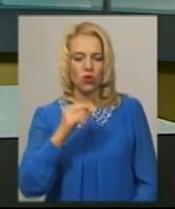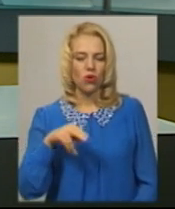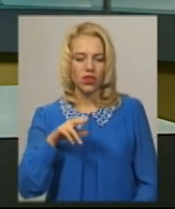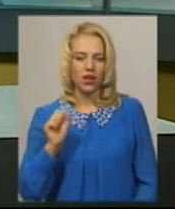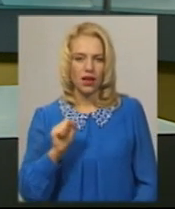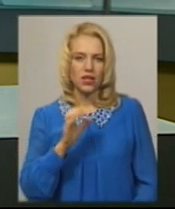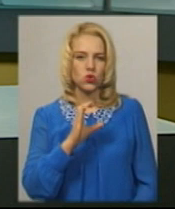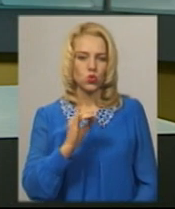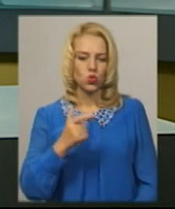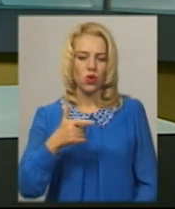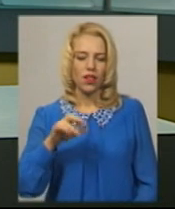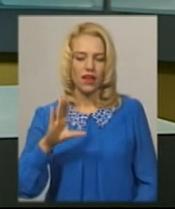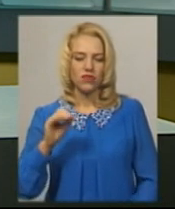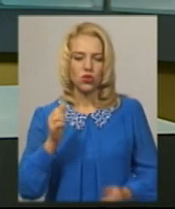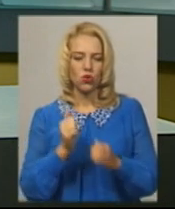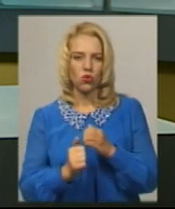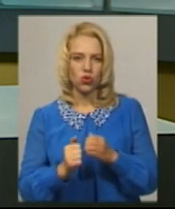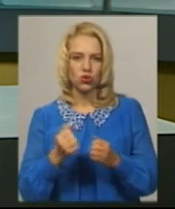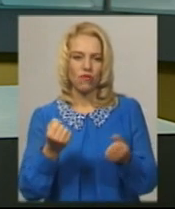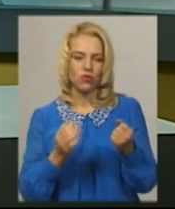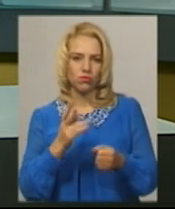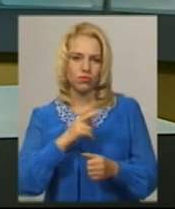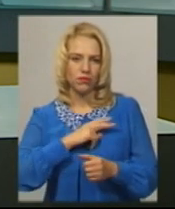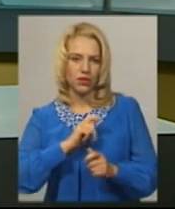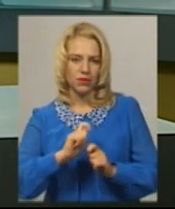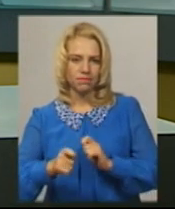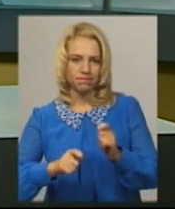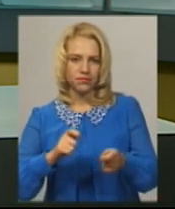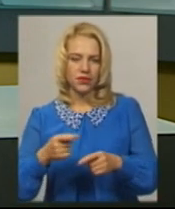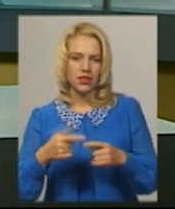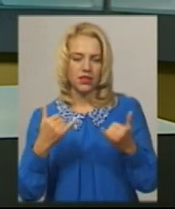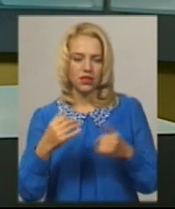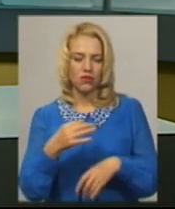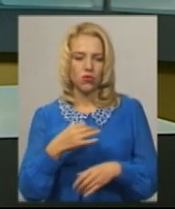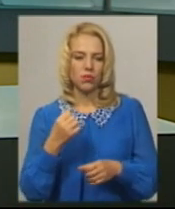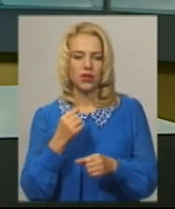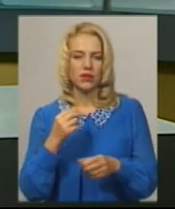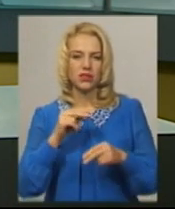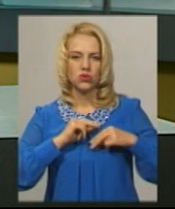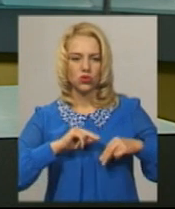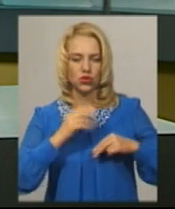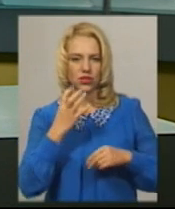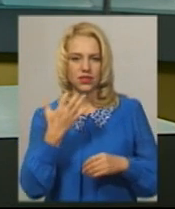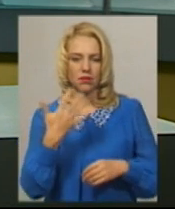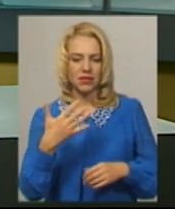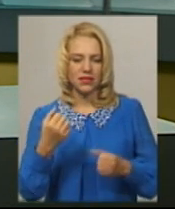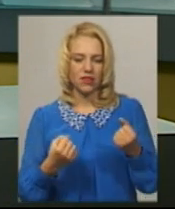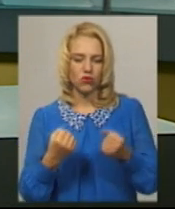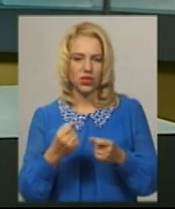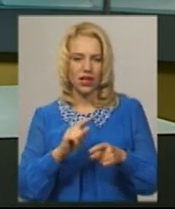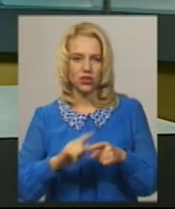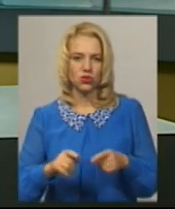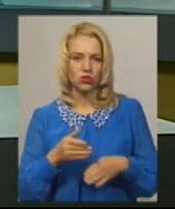За його словами, кожного водія приміюють. Нагадаю, нині в області працюють 450 водіїв екстреної медицини. Це 100